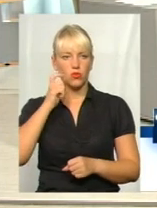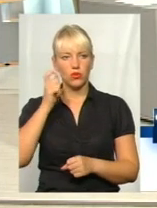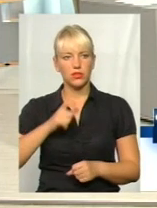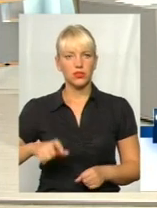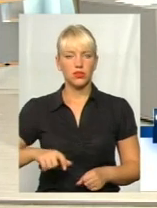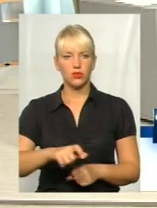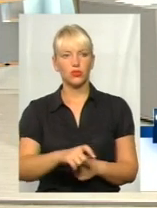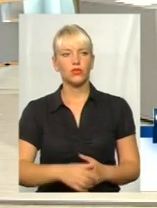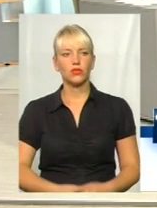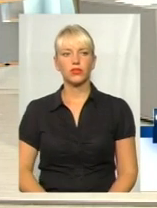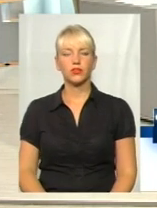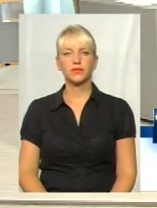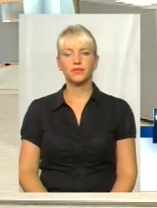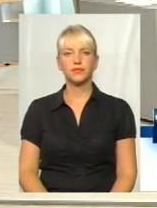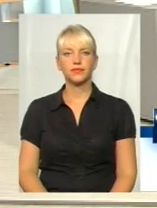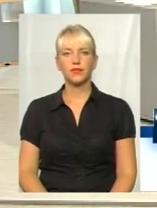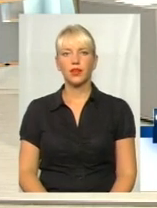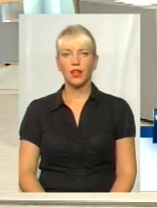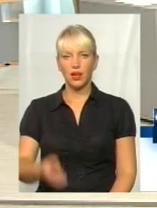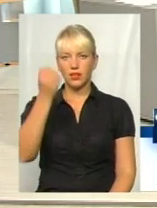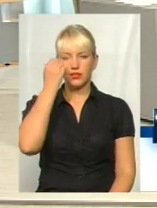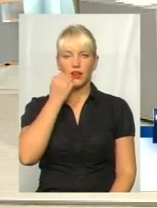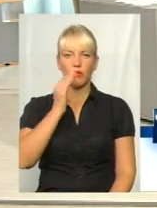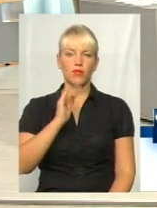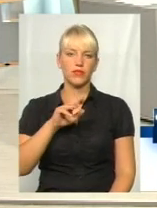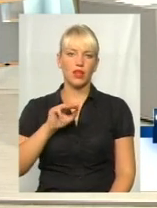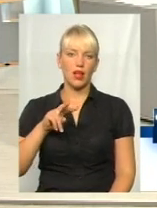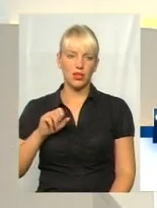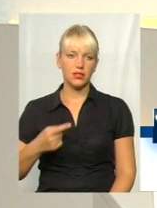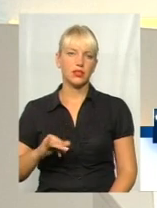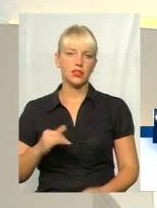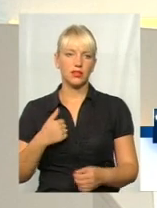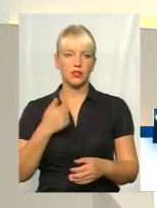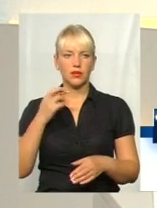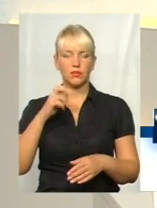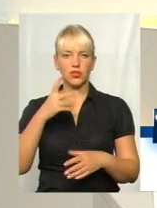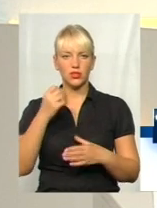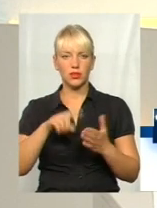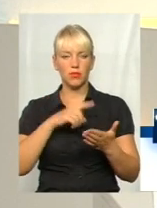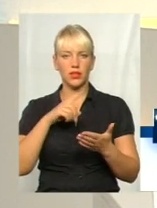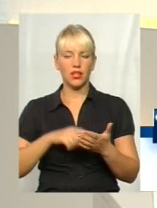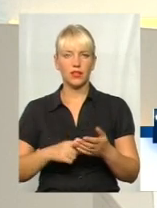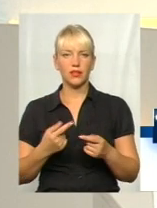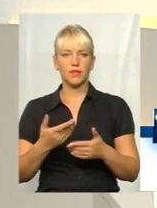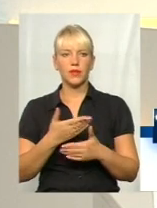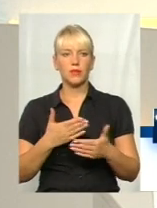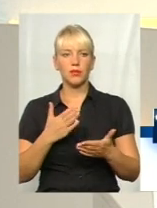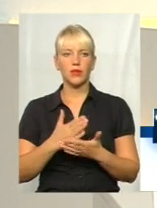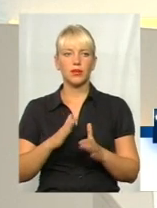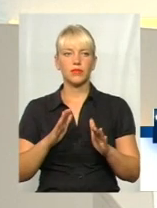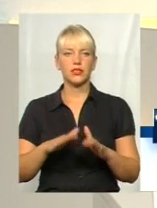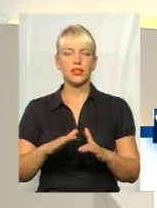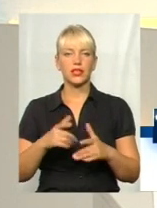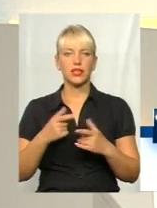Дякую, пане Віталій. І хотілося б ще раз таке питання підняти. Ми маємо ці місця, де є найбільша